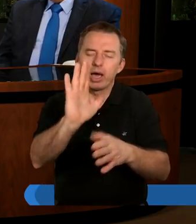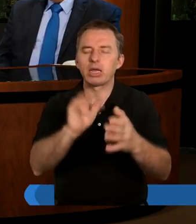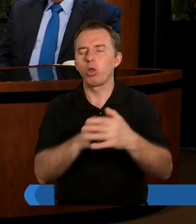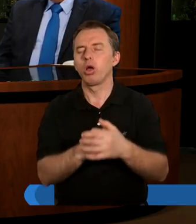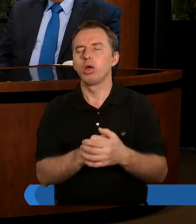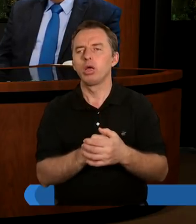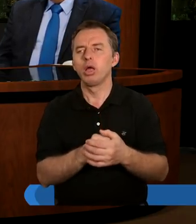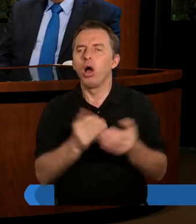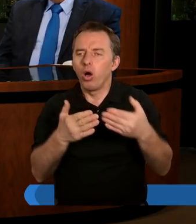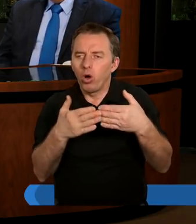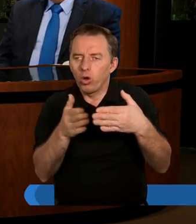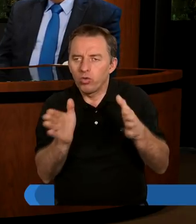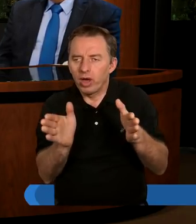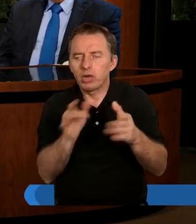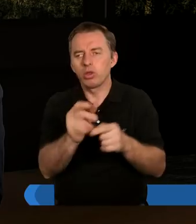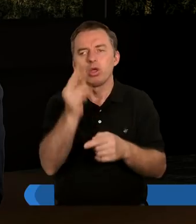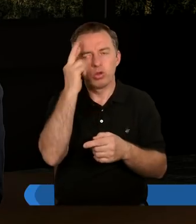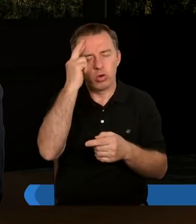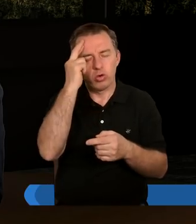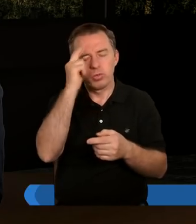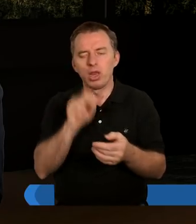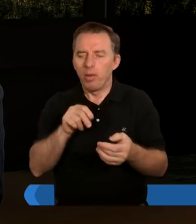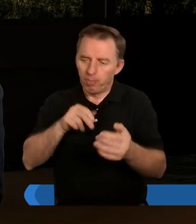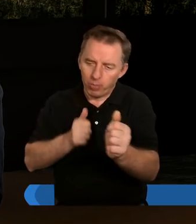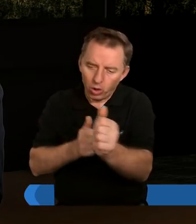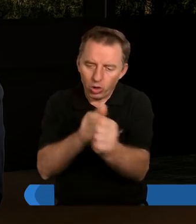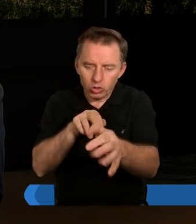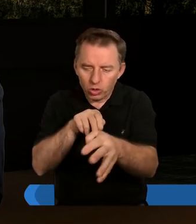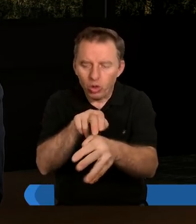w takiej otwarty ze zrozumieniem podchodzi do